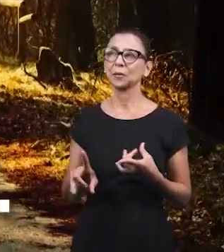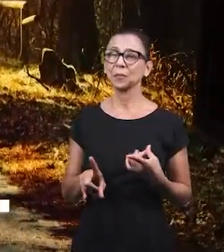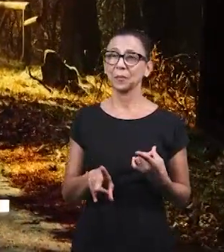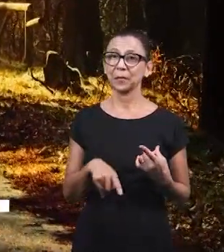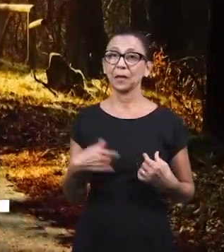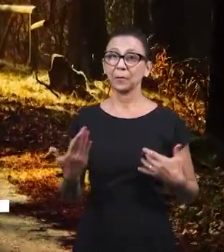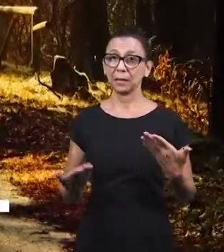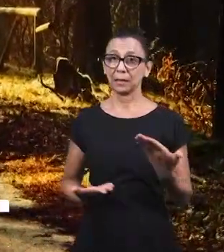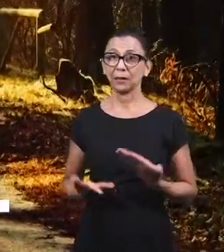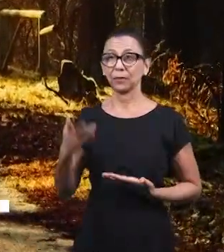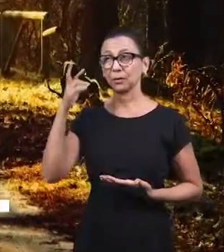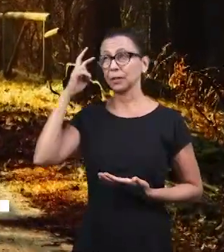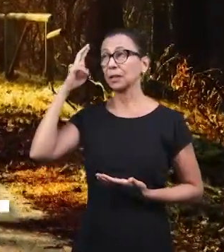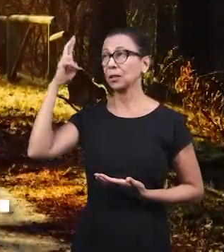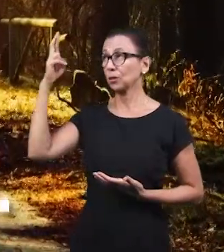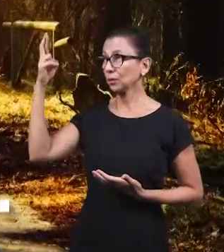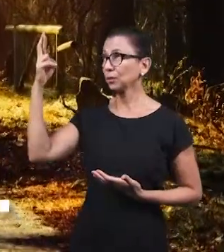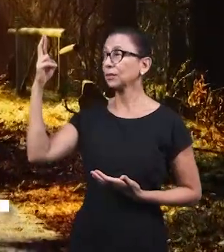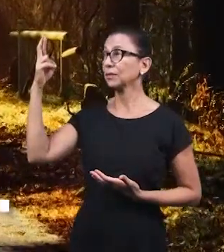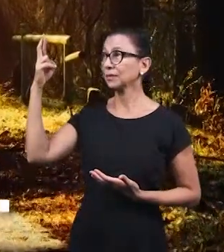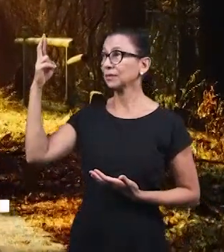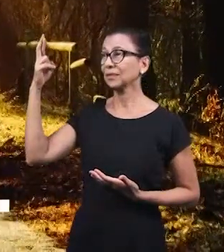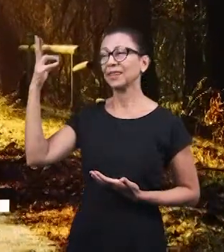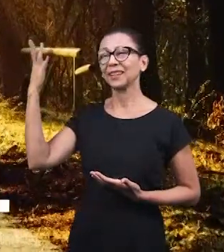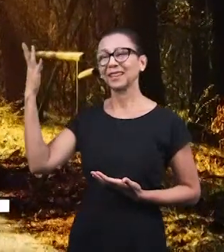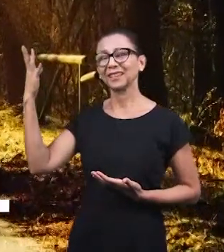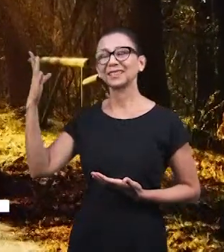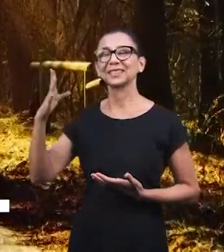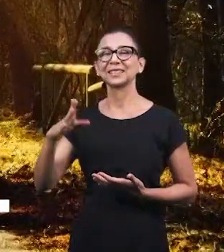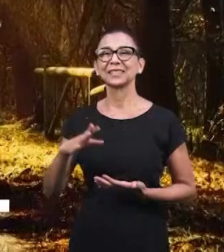Благословенный Ради Тебя Я Все Оставлю